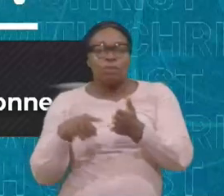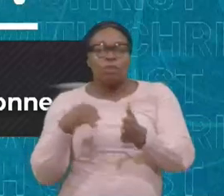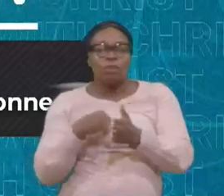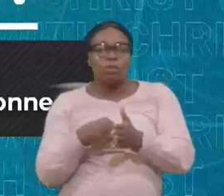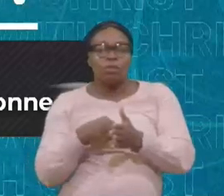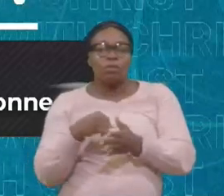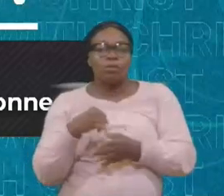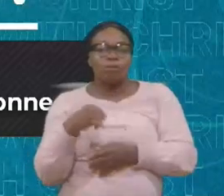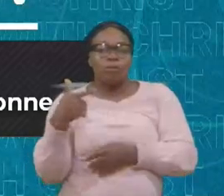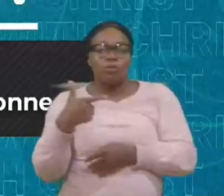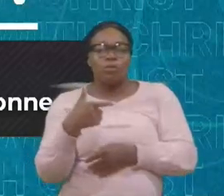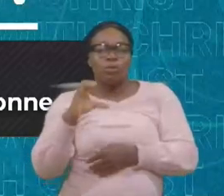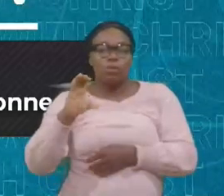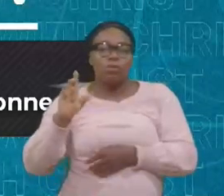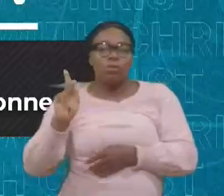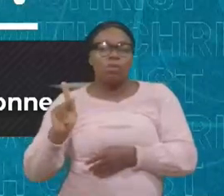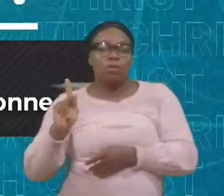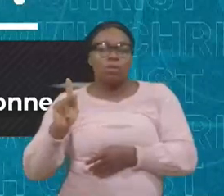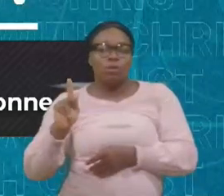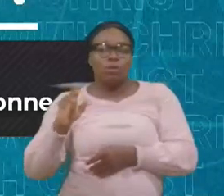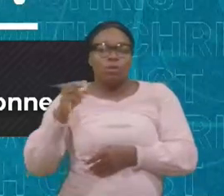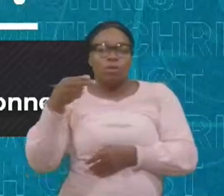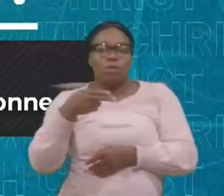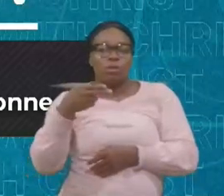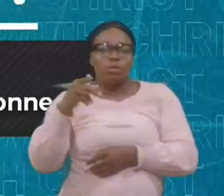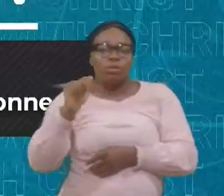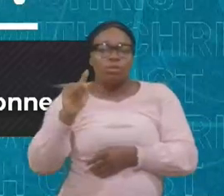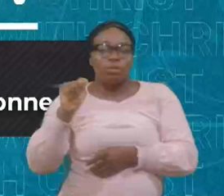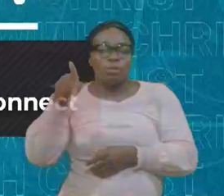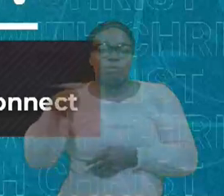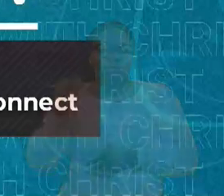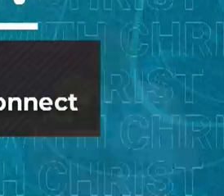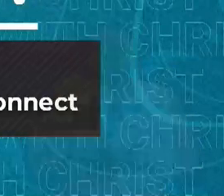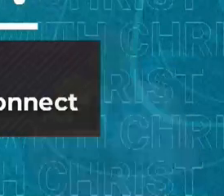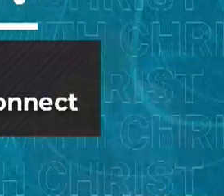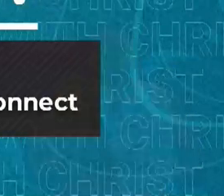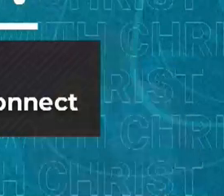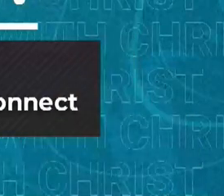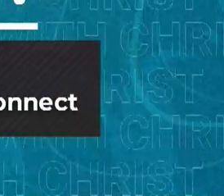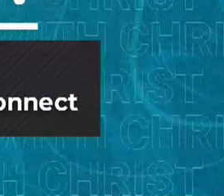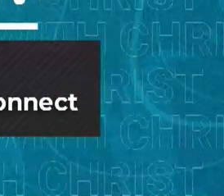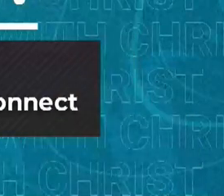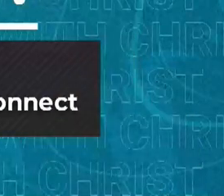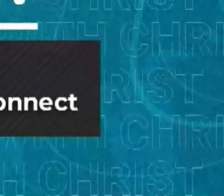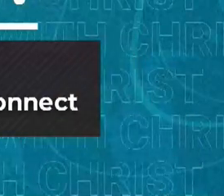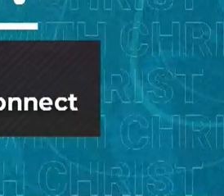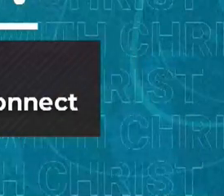vous qui êtes en ligne il y a un lien qui s'affiche cliquez dessus